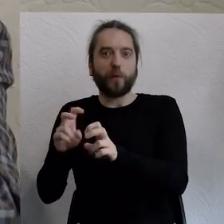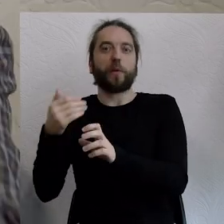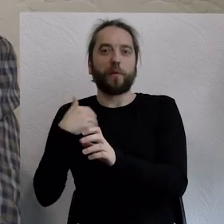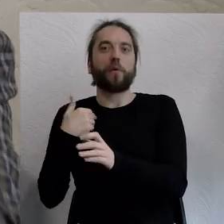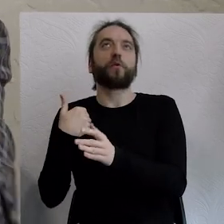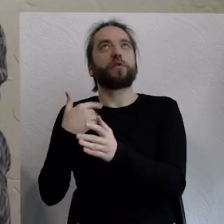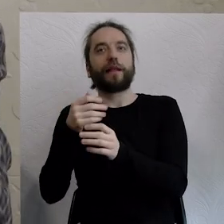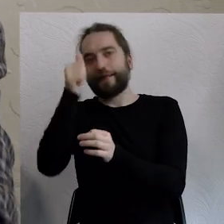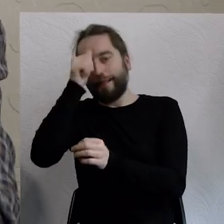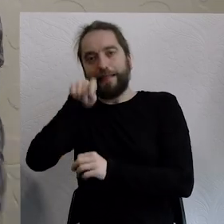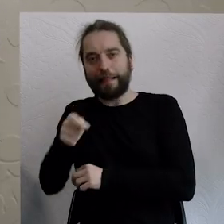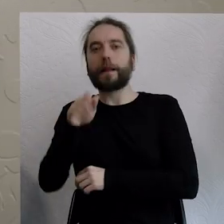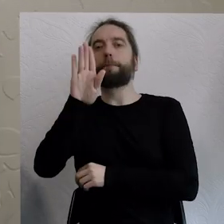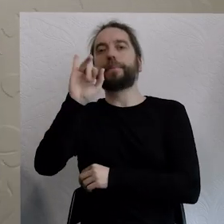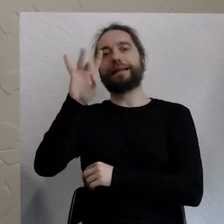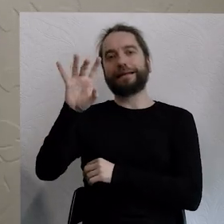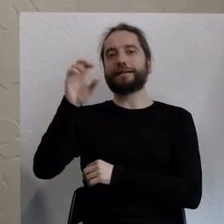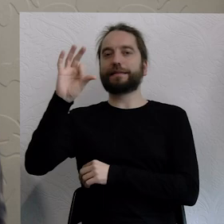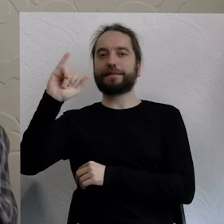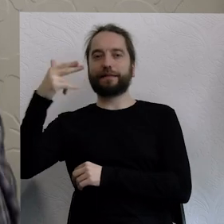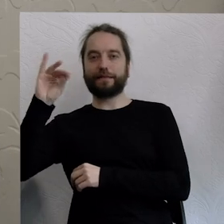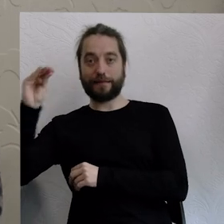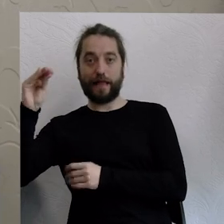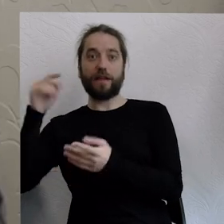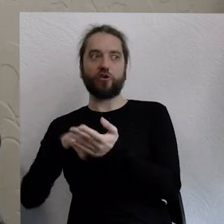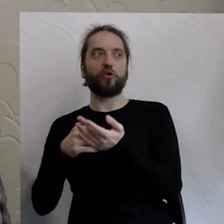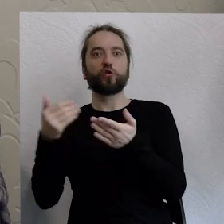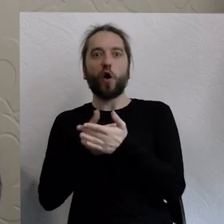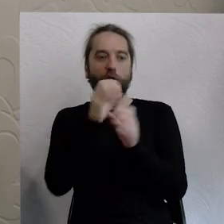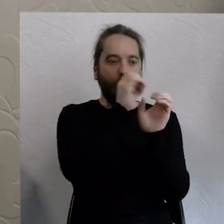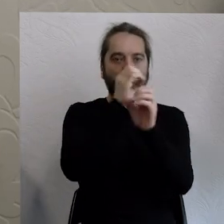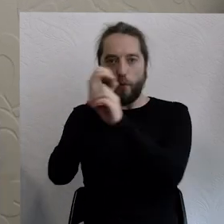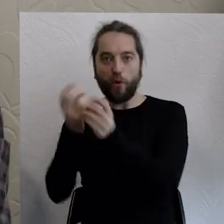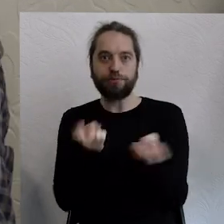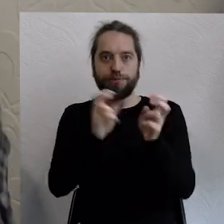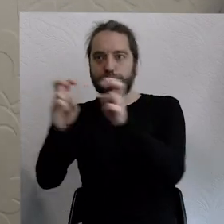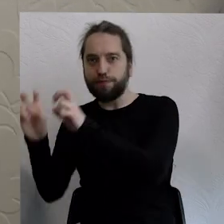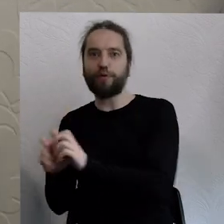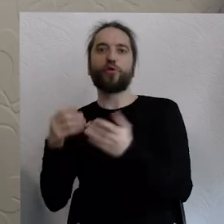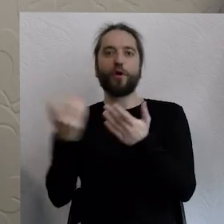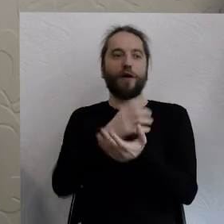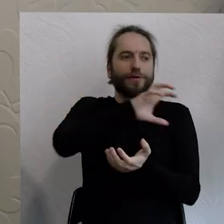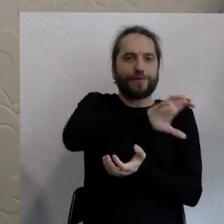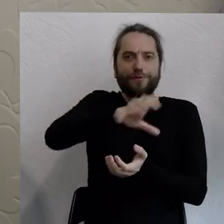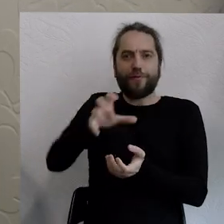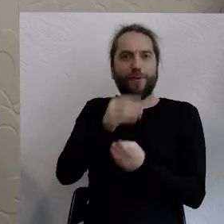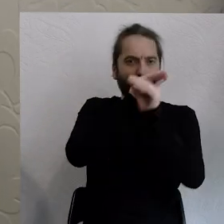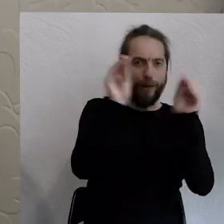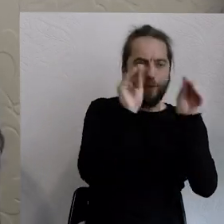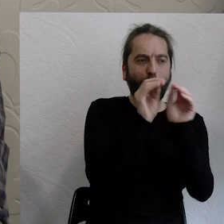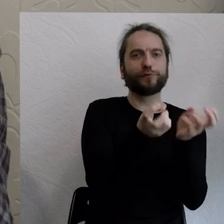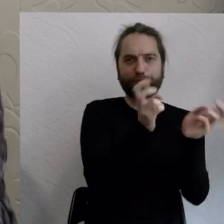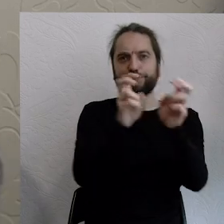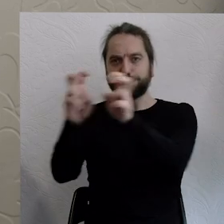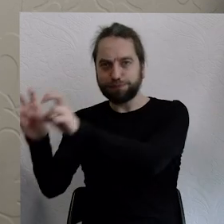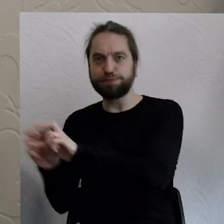Big Science, prawda, i po drugiej wojnie światowej mamy laboratorium w CERN, prawda, i wielkie zespoły badawcze, które, no, następne 30 lat